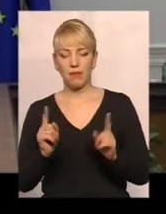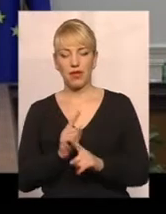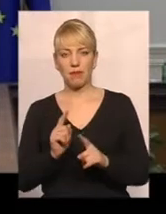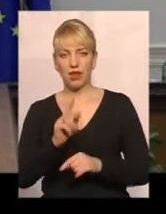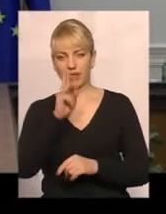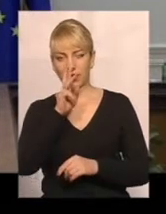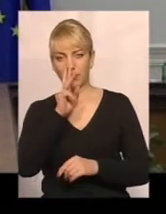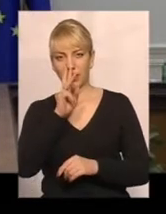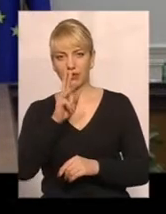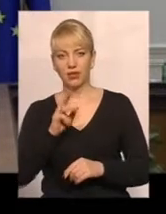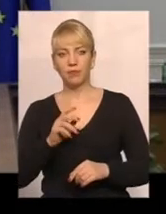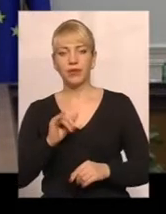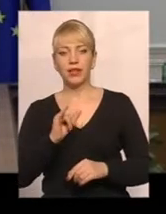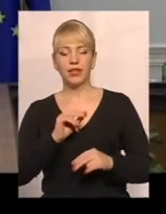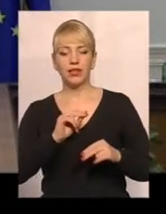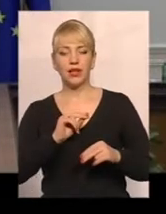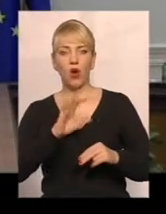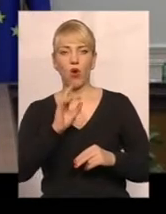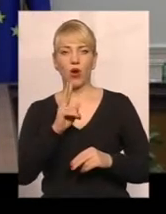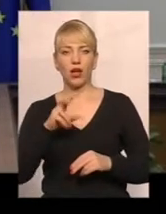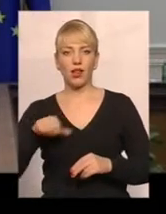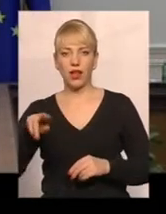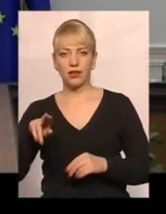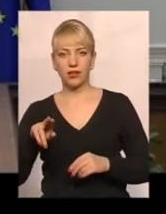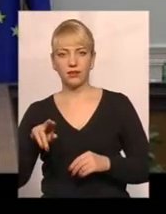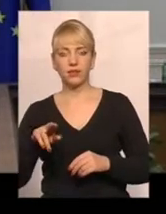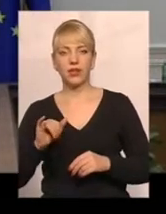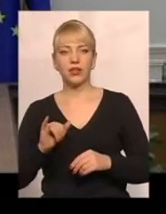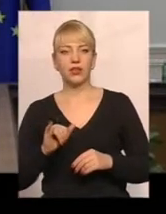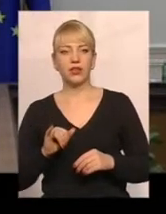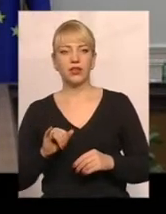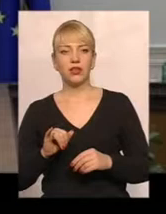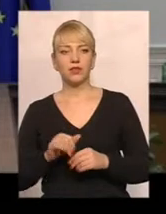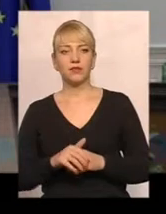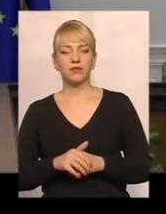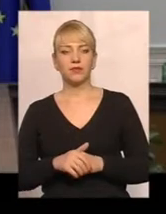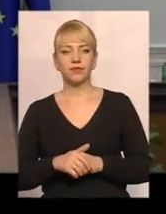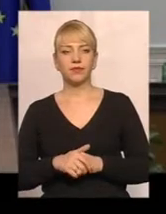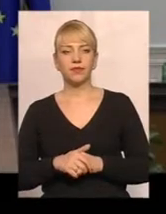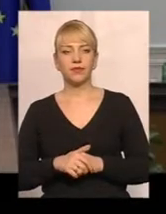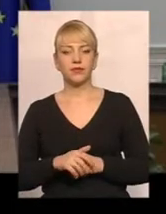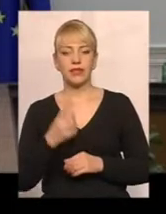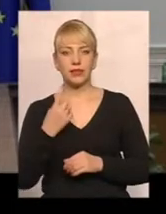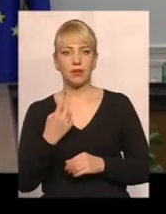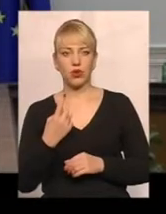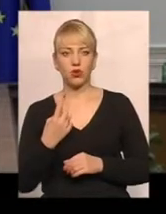плати і посадових окладів, в тому числі і першого тарифного розряду. І так, з 1